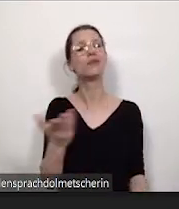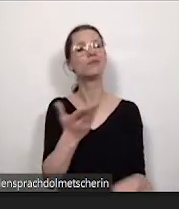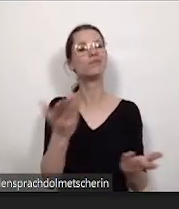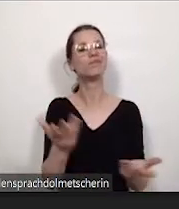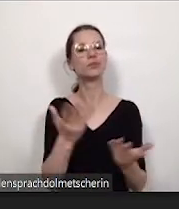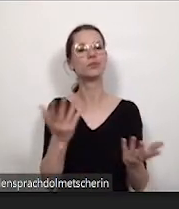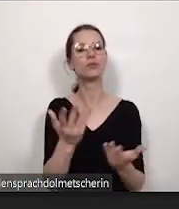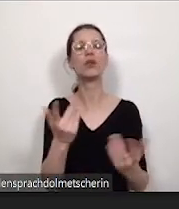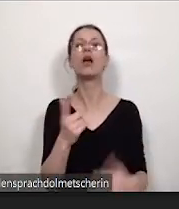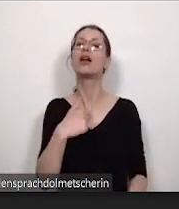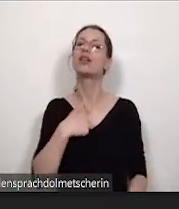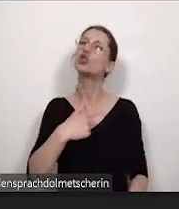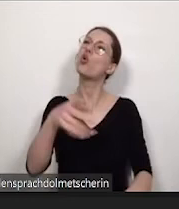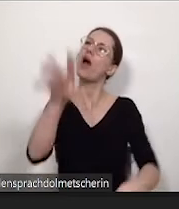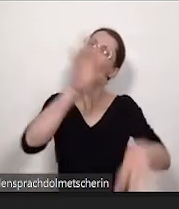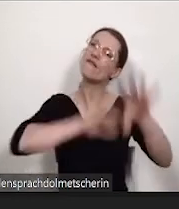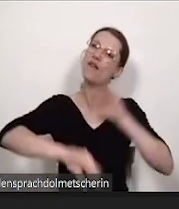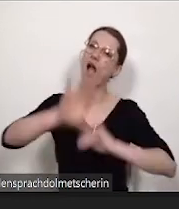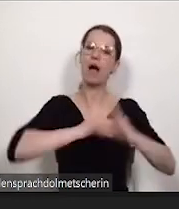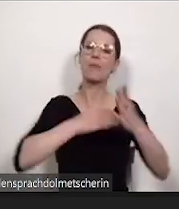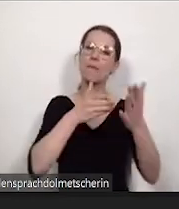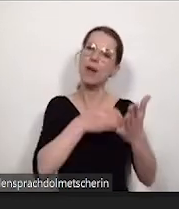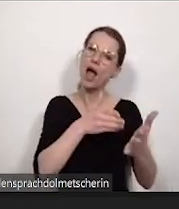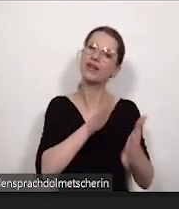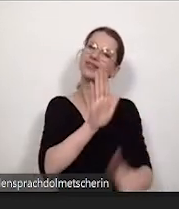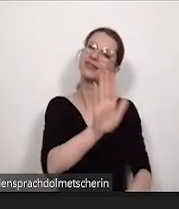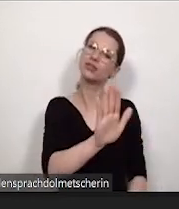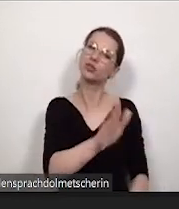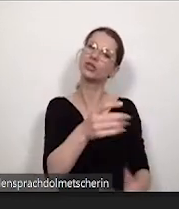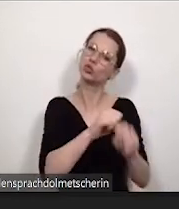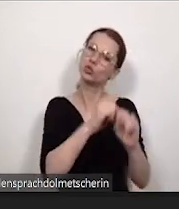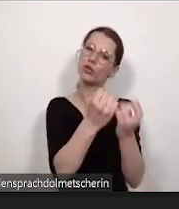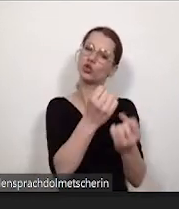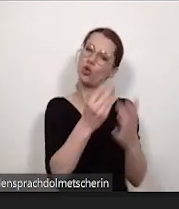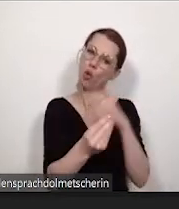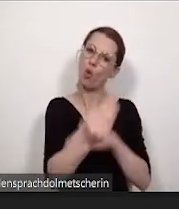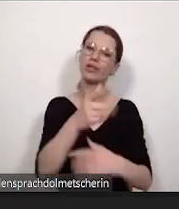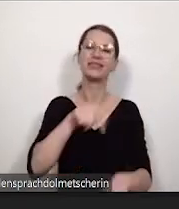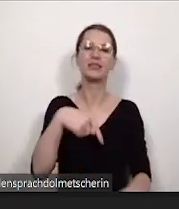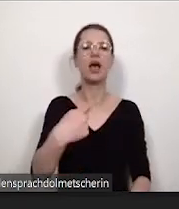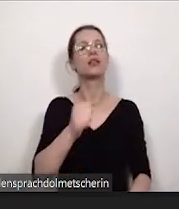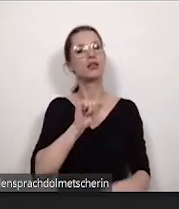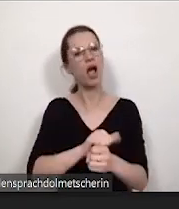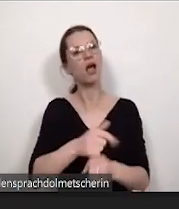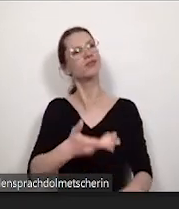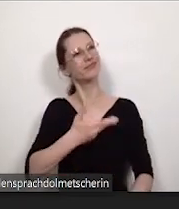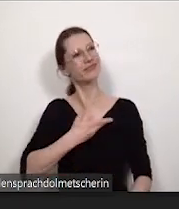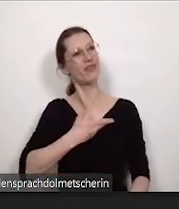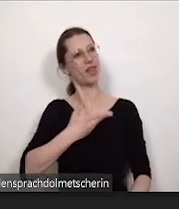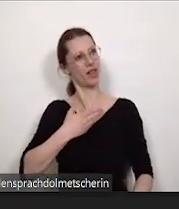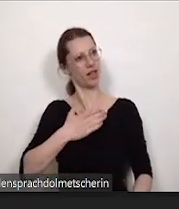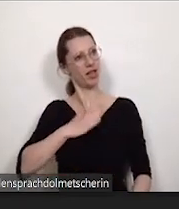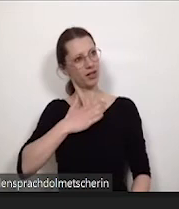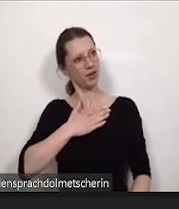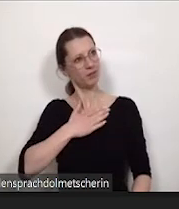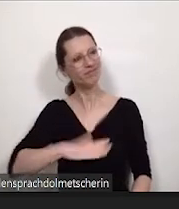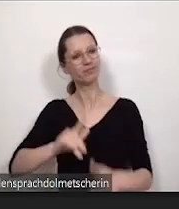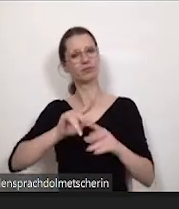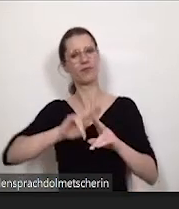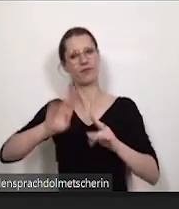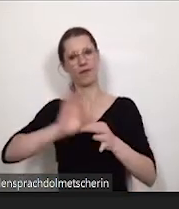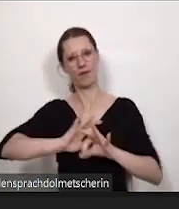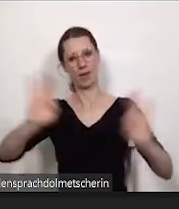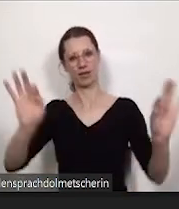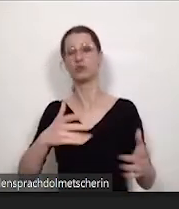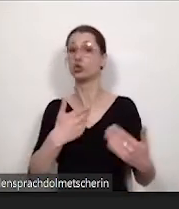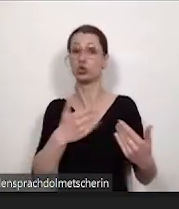auch durch das Erfahren von Beeinträchtigungen ins Wollen kommt, damit man die Situation auch verbessern kann und damit sie nicht so bleibt, sondern